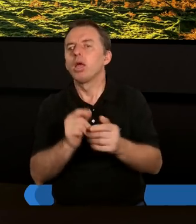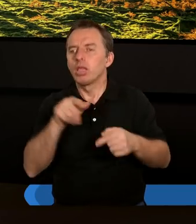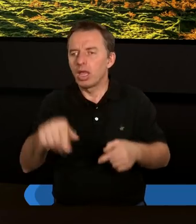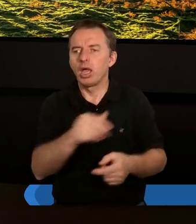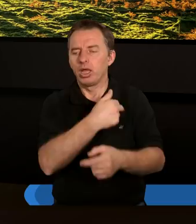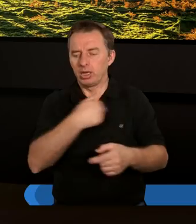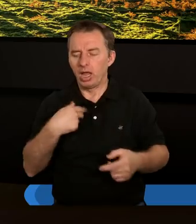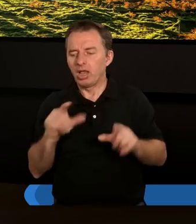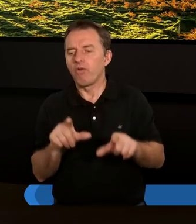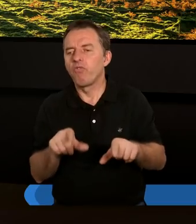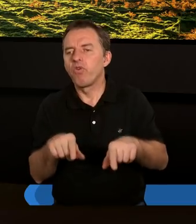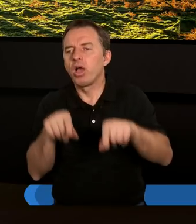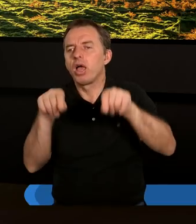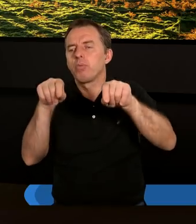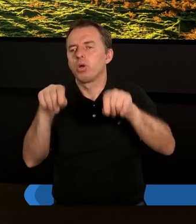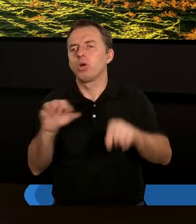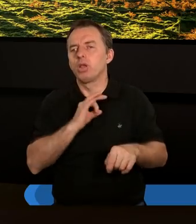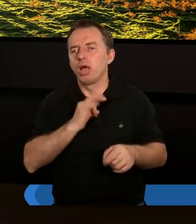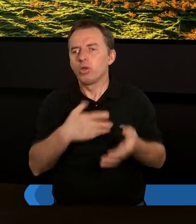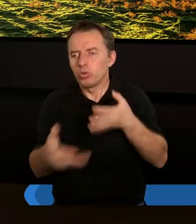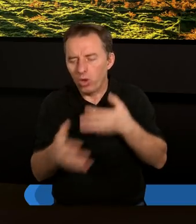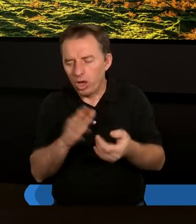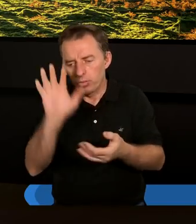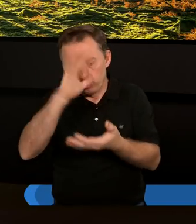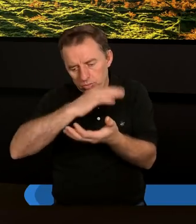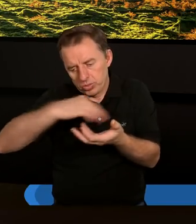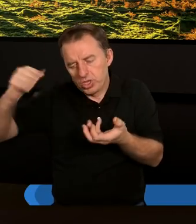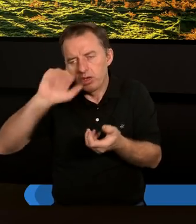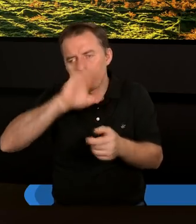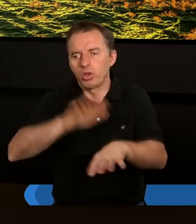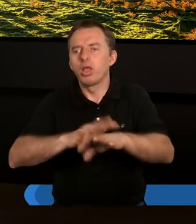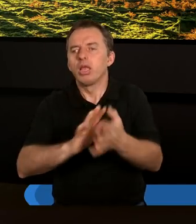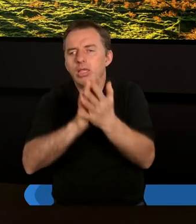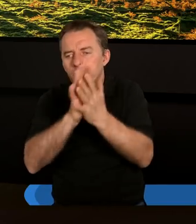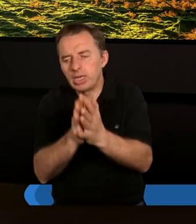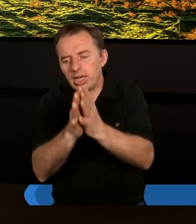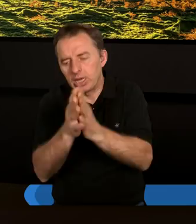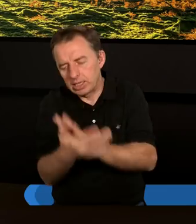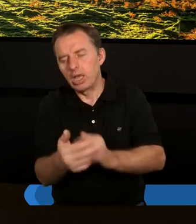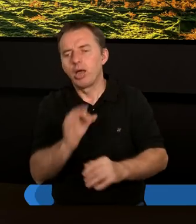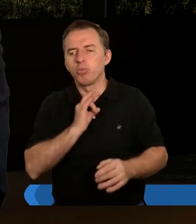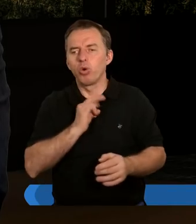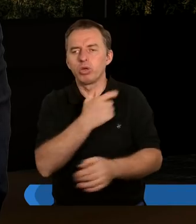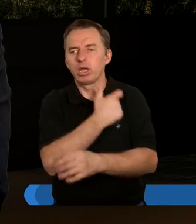ale ten nasz wybór i naszą słabość Bóg bierze w swoje ręce i zmienia nasze serce.